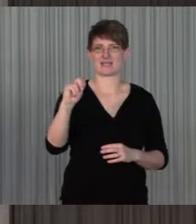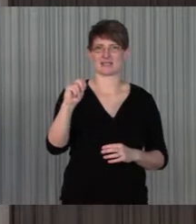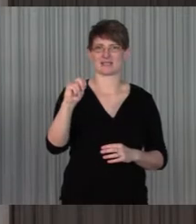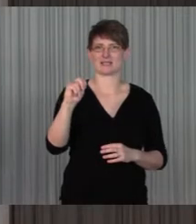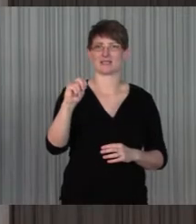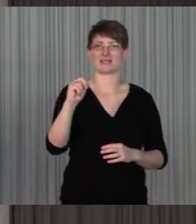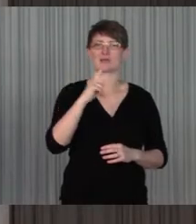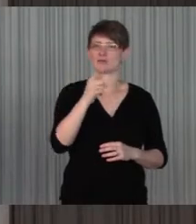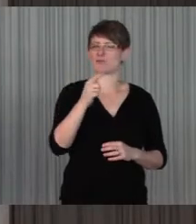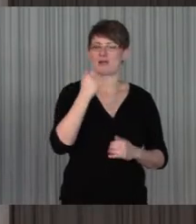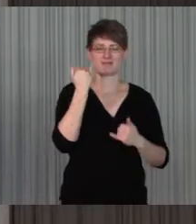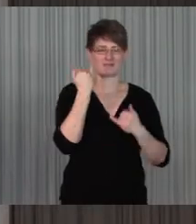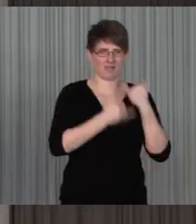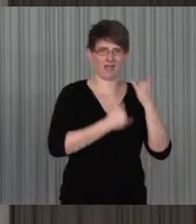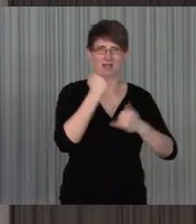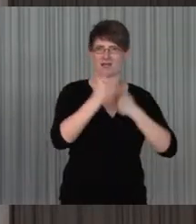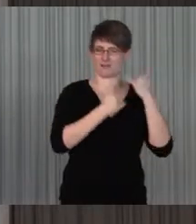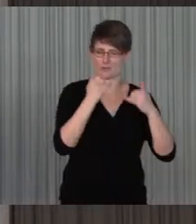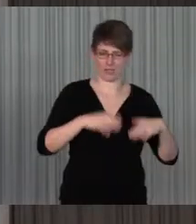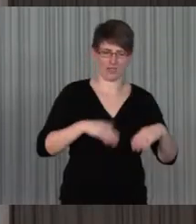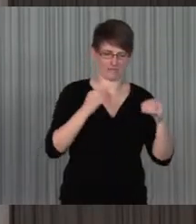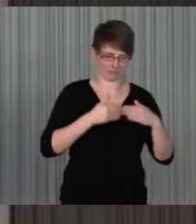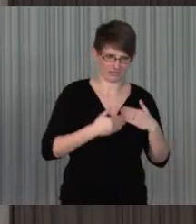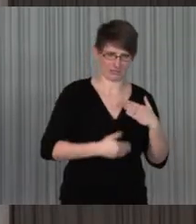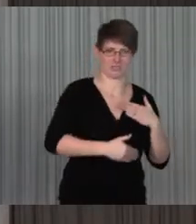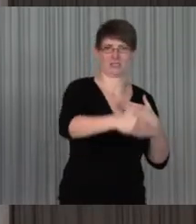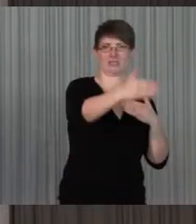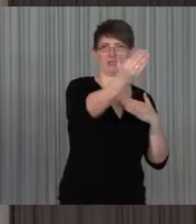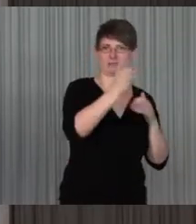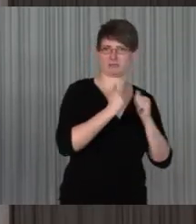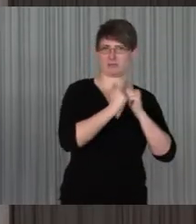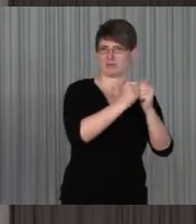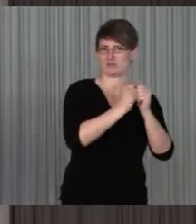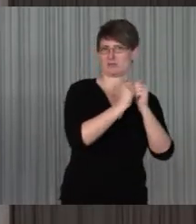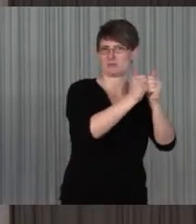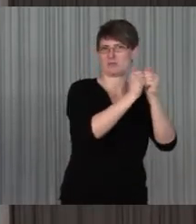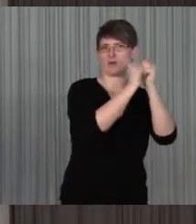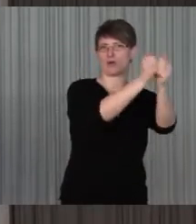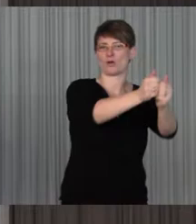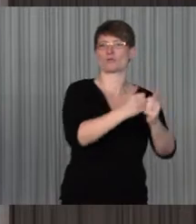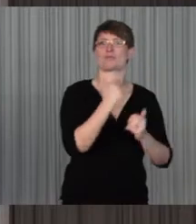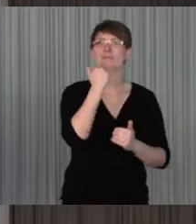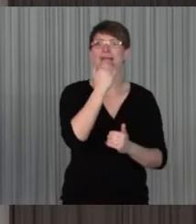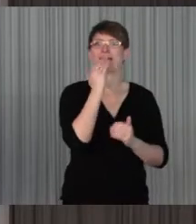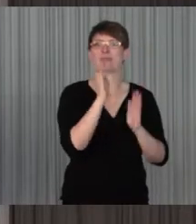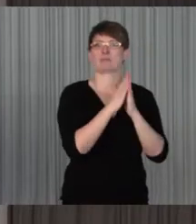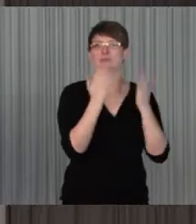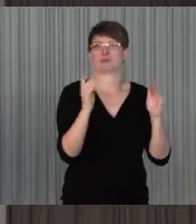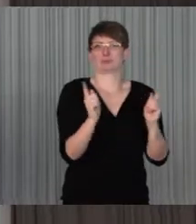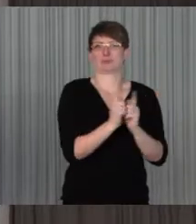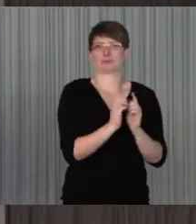der Gleitforschung über Jahre von Anfang an begleitet und jetzt eben einen kleinen Bericht herausgegeben,